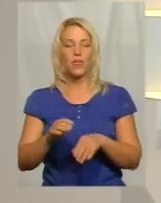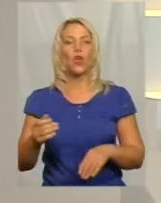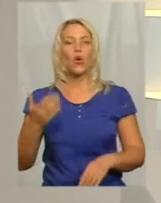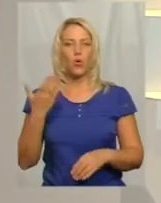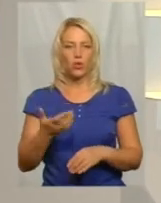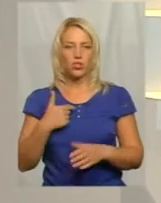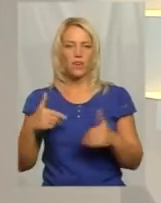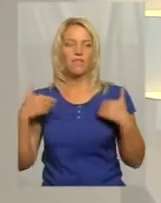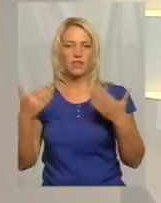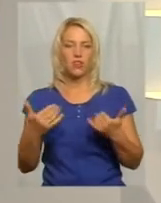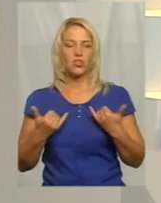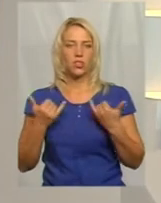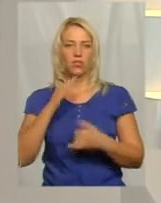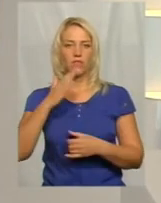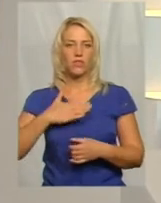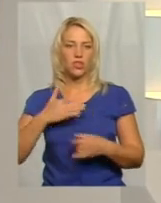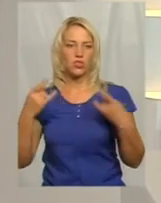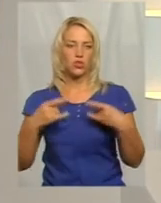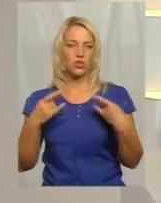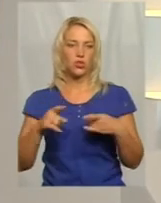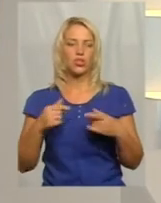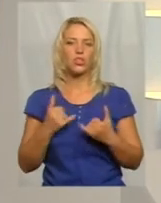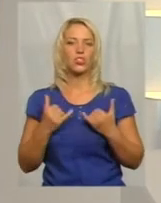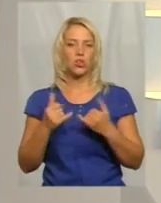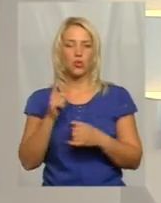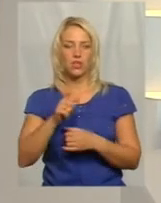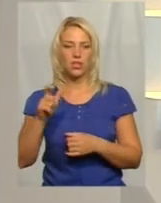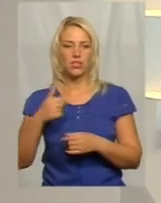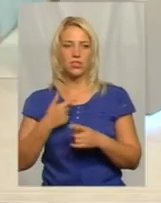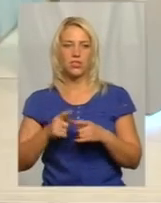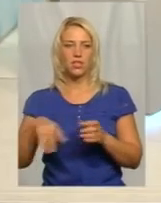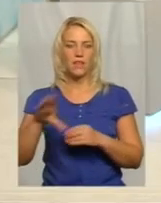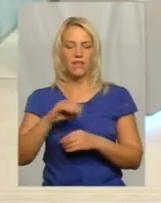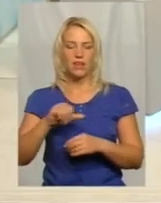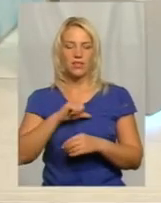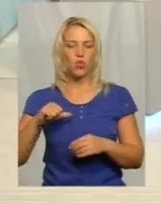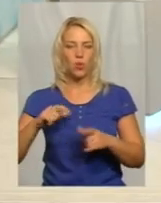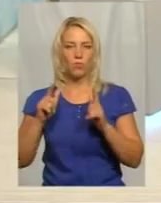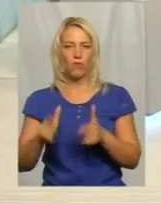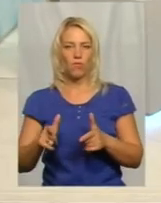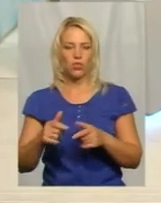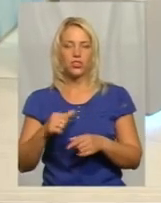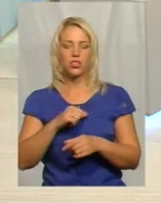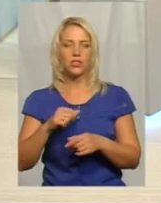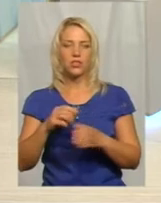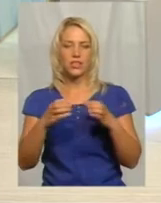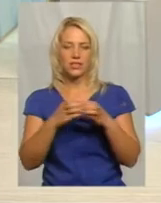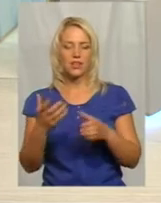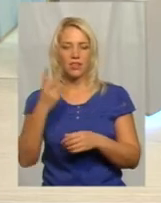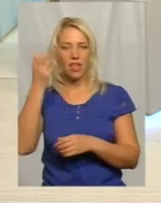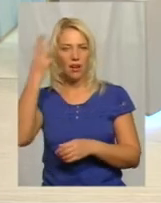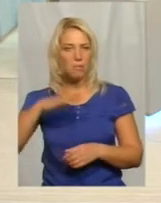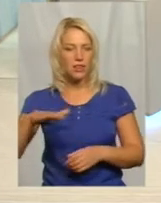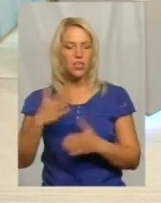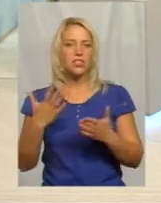Вітаю вас, шановні, в нашій студії. Шановні глядачі, одразу зауважу, це не весь добровольчий десант, який сьогодні на Хмельниччині, з якою місією